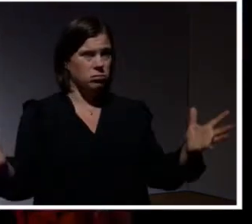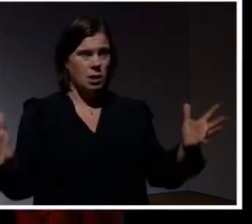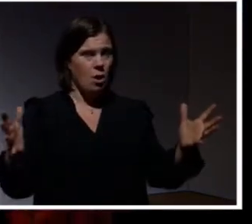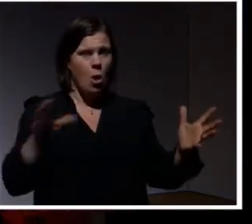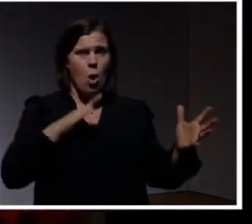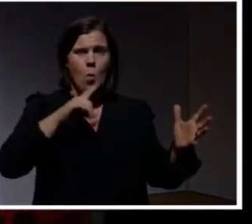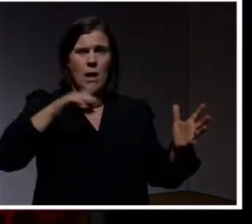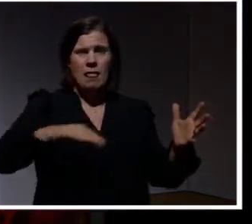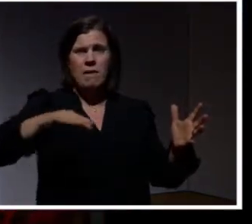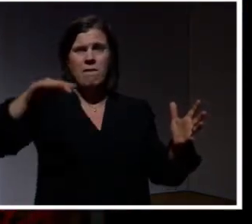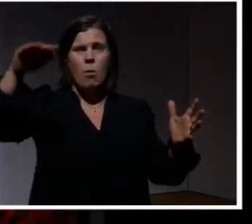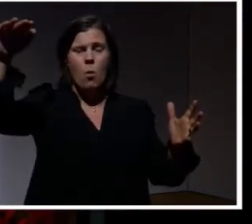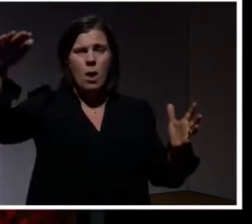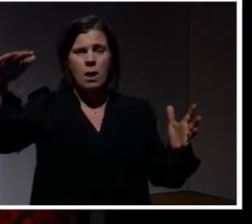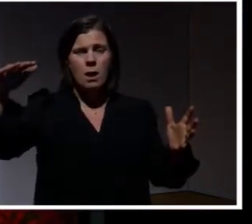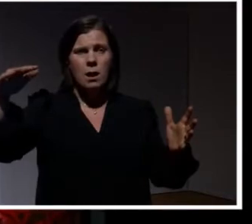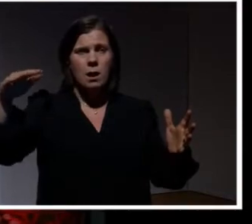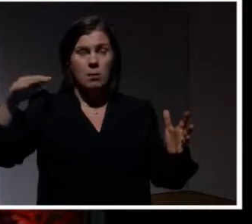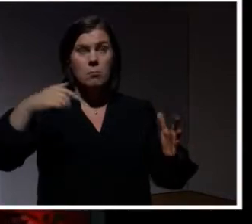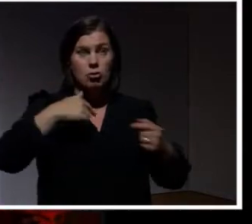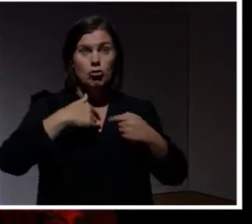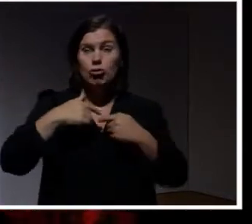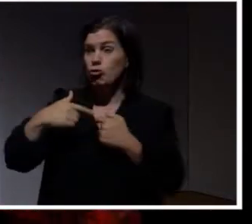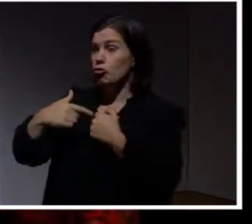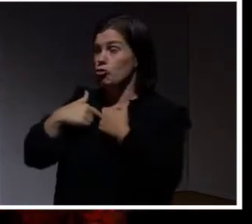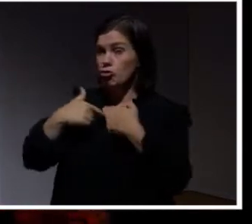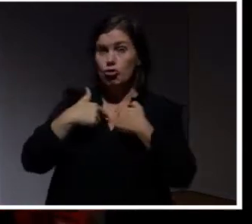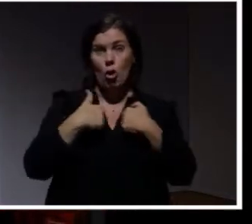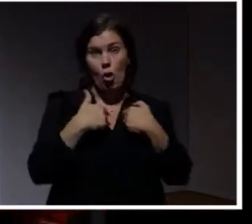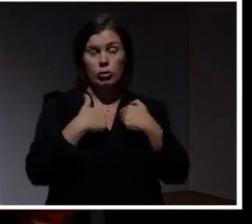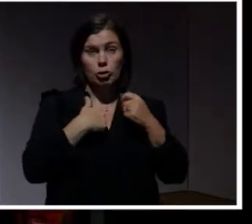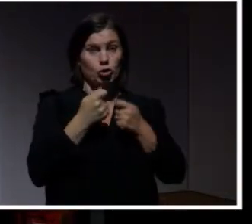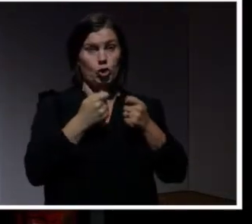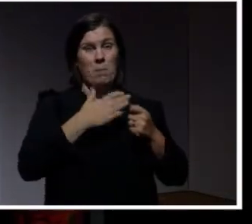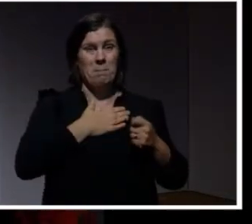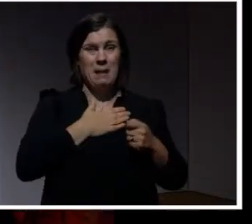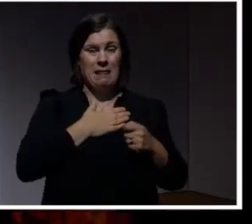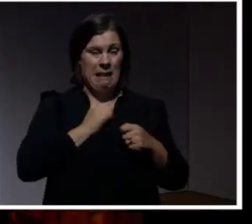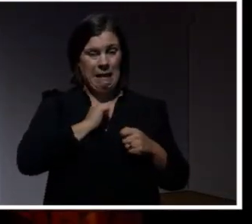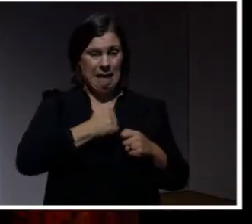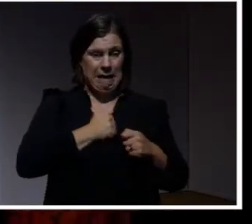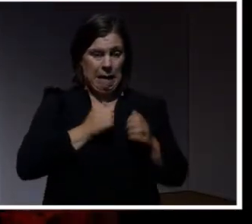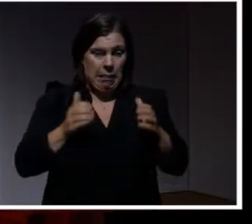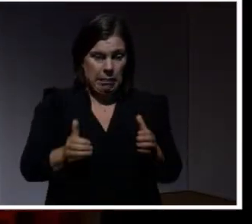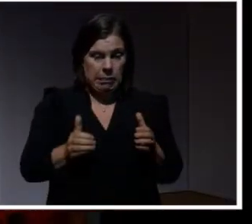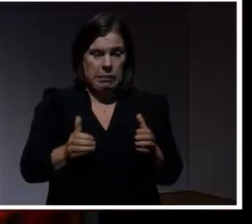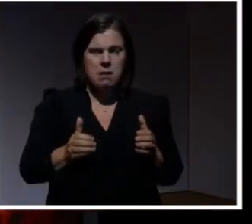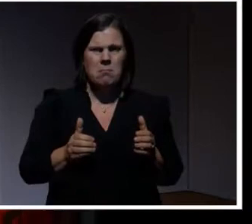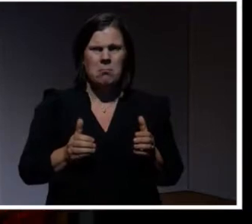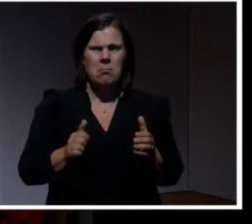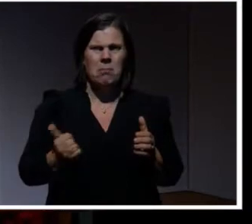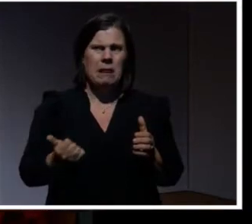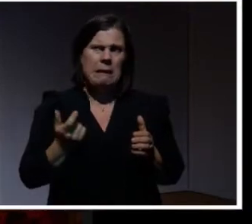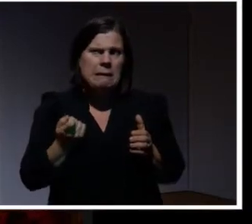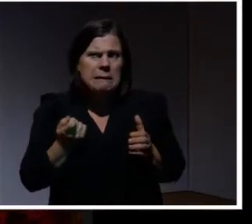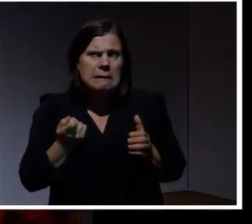många nivåer. Men det känns också som att det är lite, jag menar jag ska ju förstås liksom styra upp mitt eget hus. Men det känns ändå som att lite